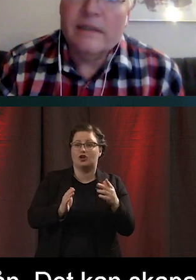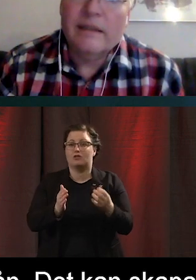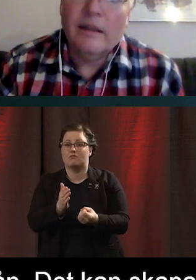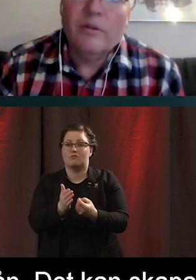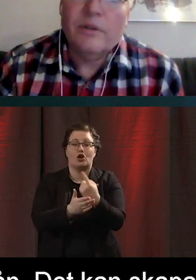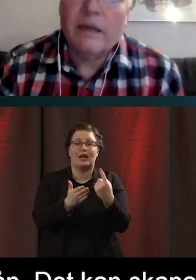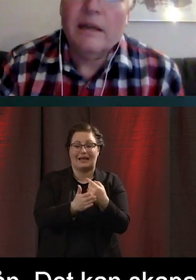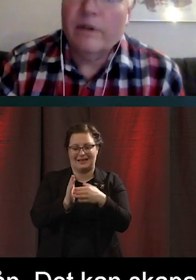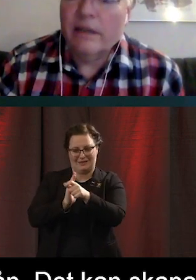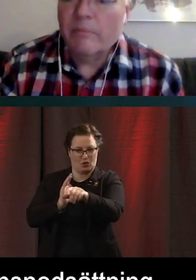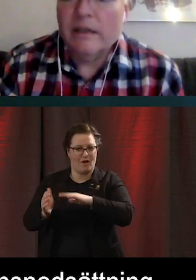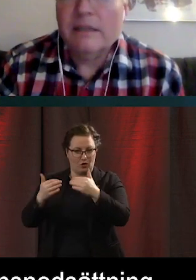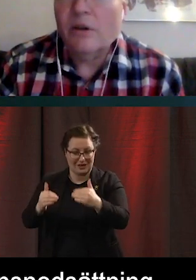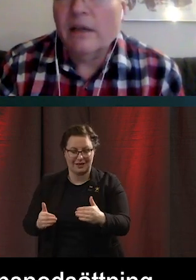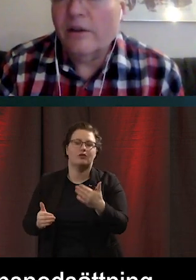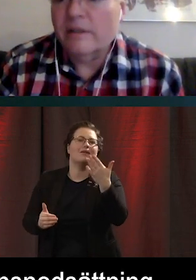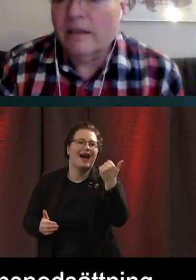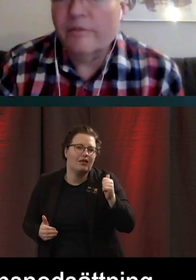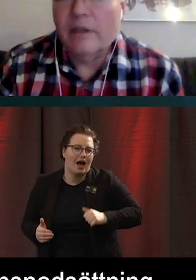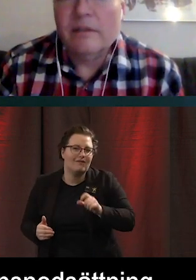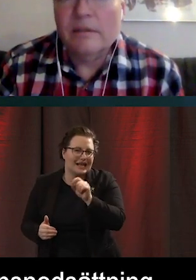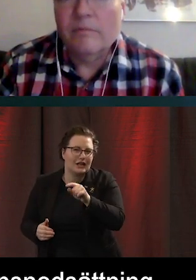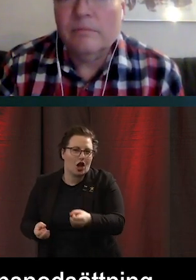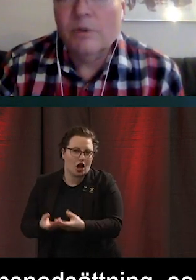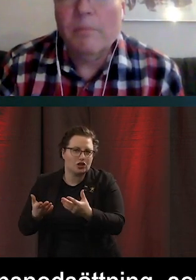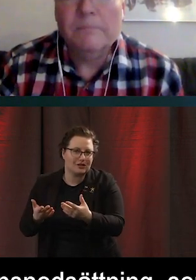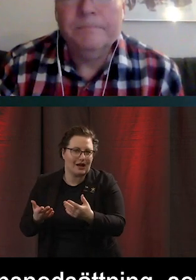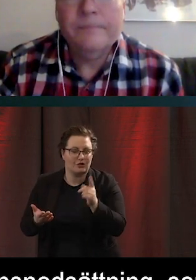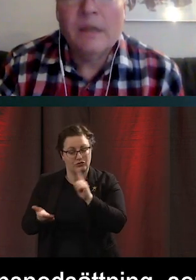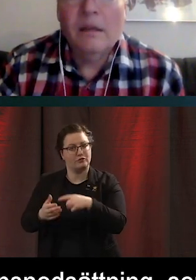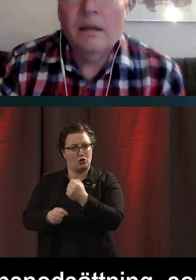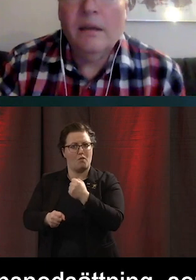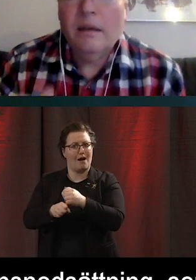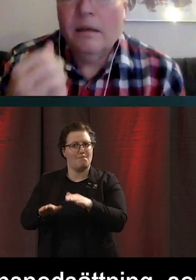funktionsnedsättning. Och som kan använda de här digitala lösningarna för att jobba.